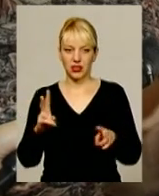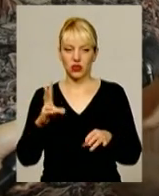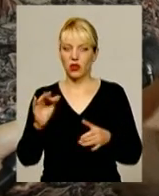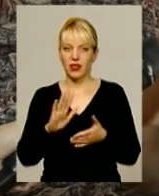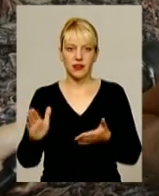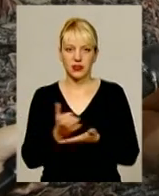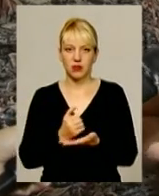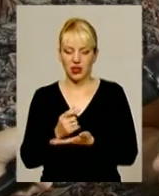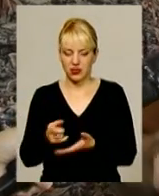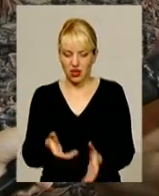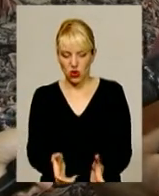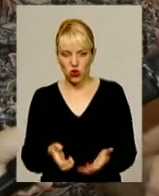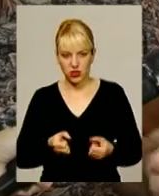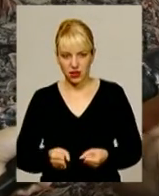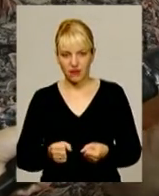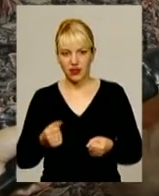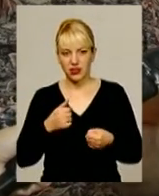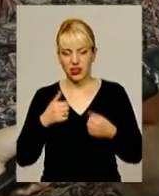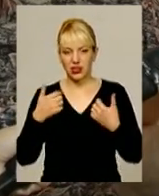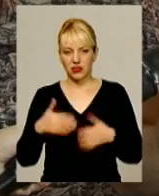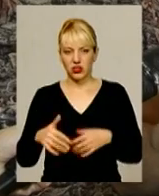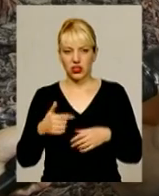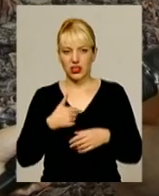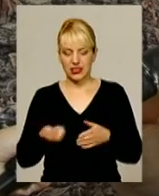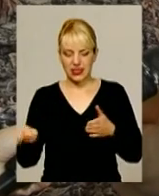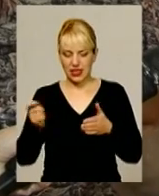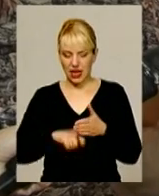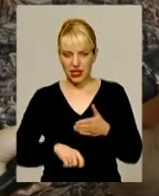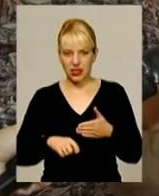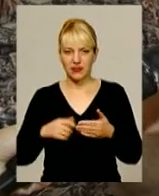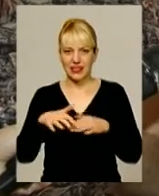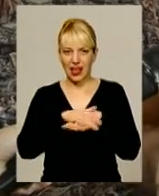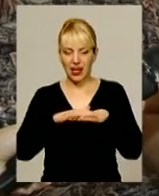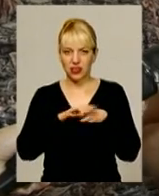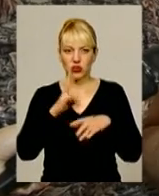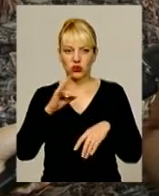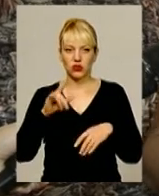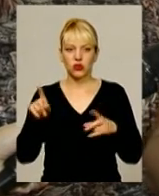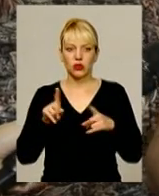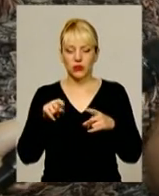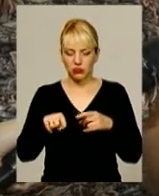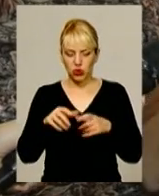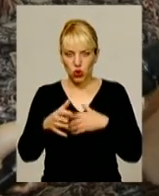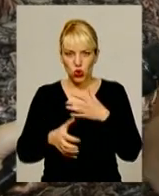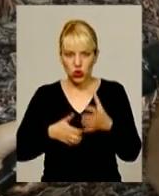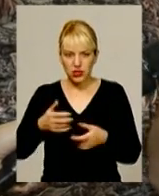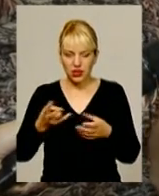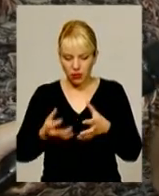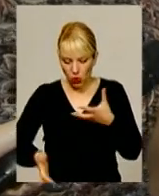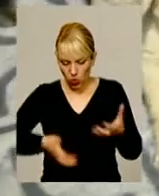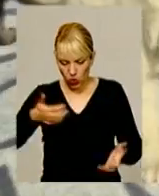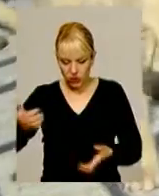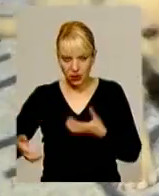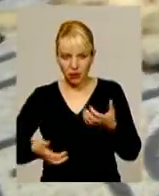збирається їх звідти діставати. Жиринок майже закрився, але там довелося, щоб до них дістатися, то розібрати трохи